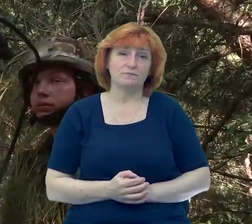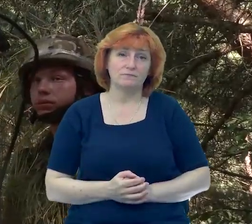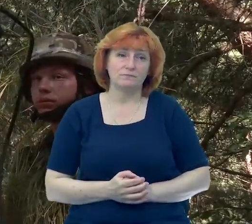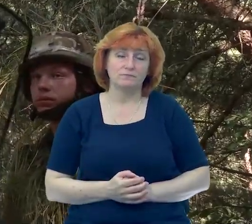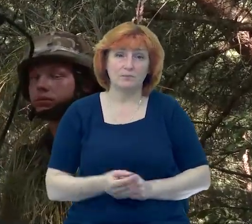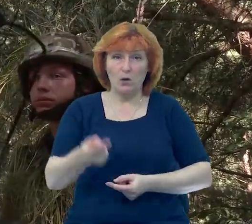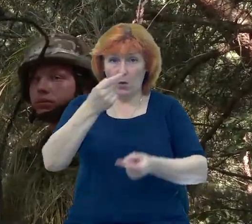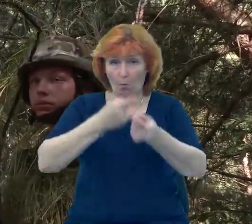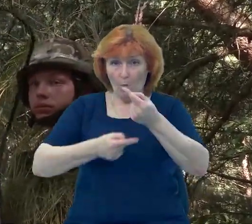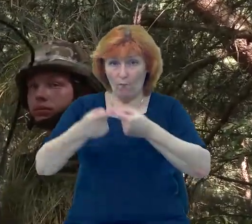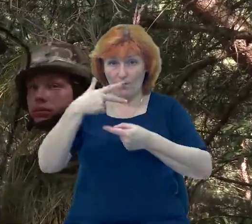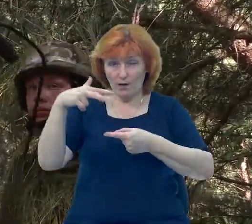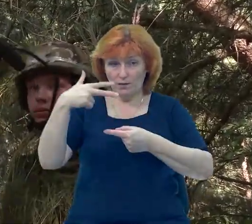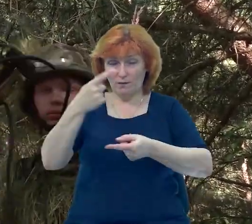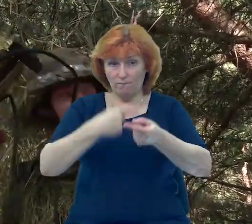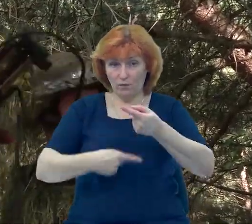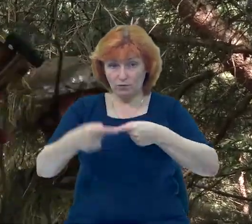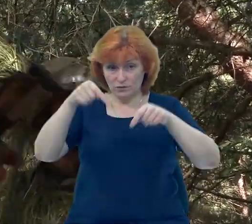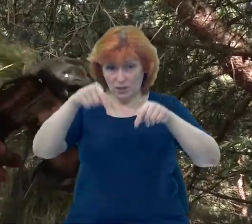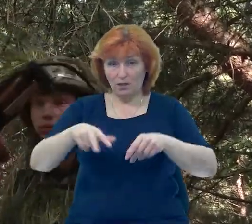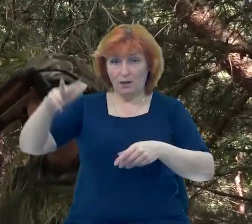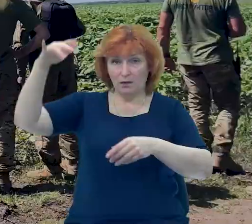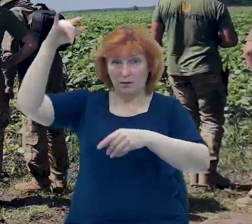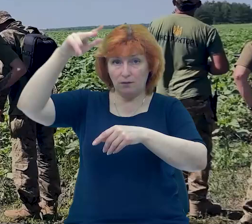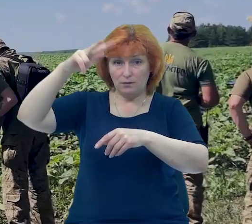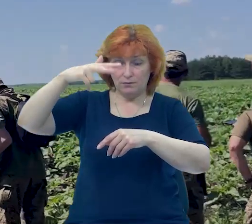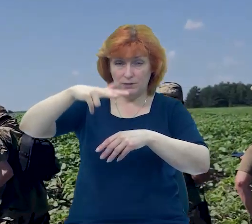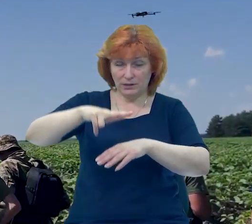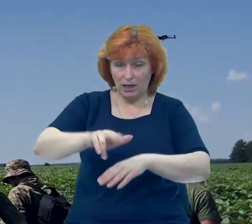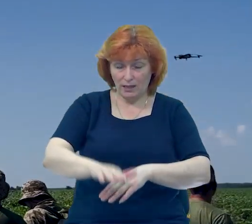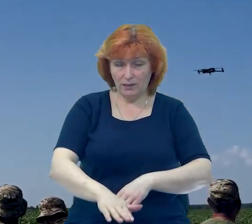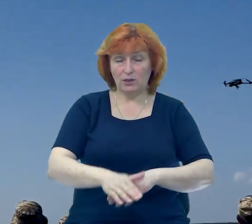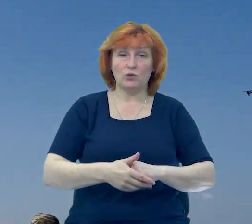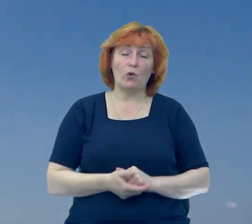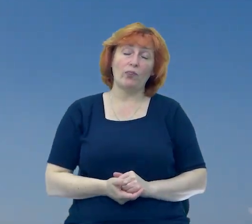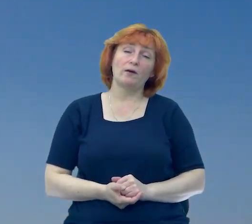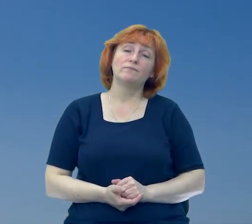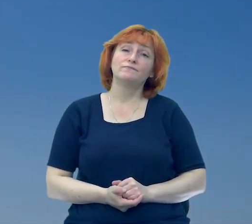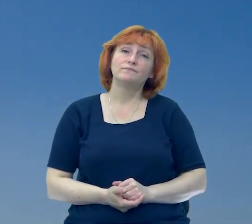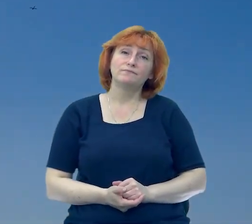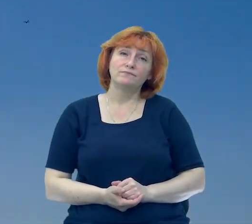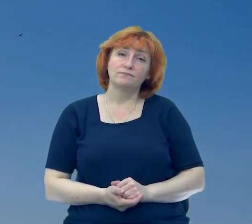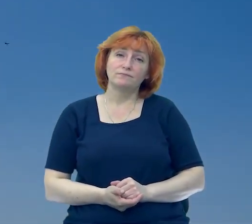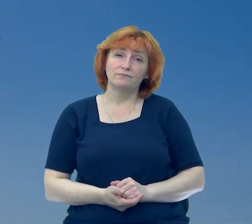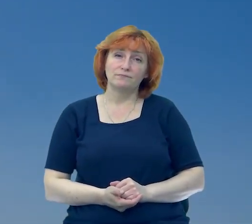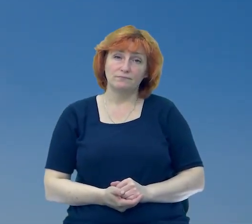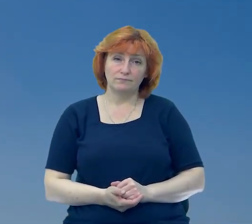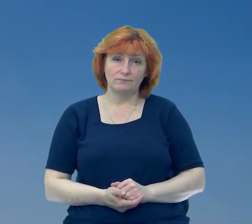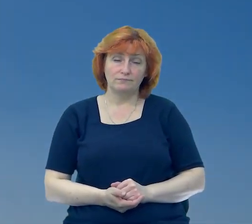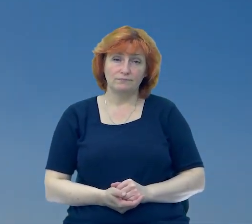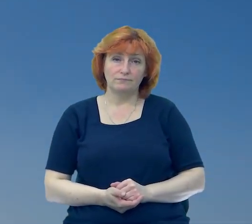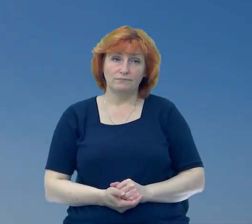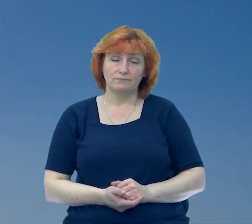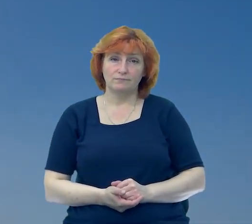поверненні назад, очі виключаєте, садуйте дрон. Розуміло? Гордій Єрмак, Олександр Поліщук, Суспільне новини, Чернігів.